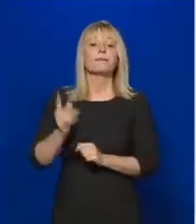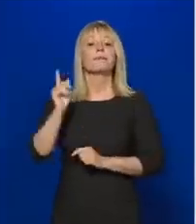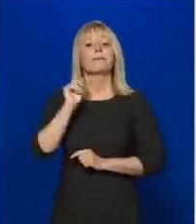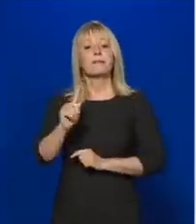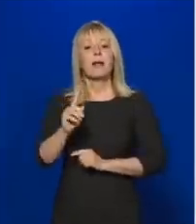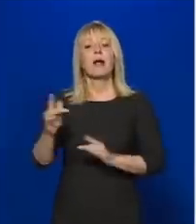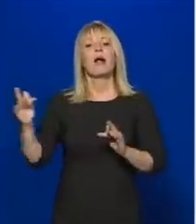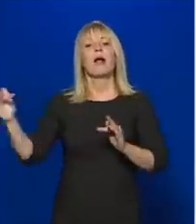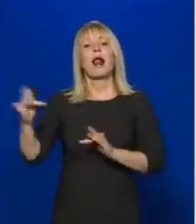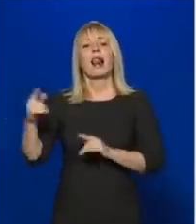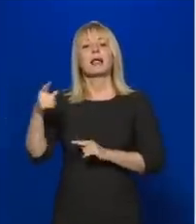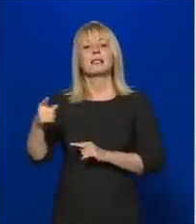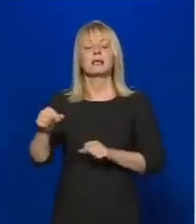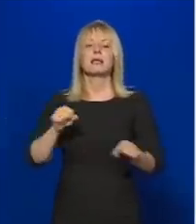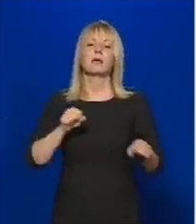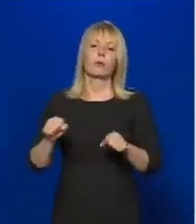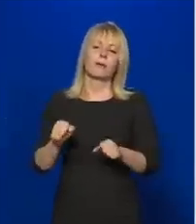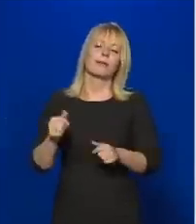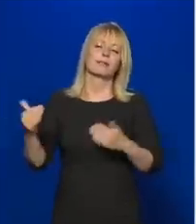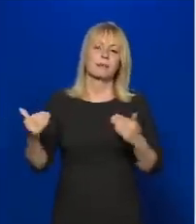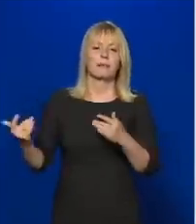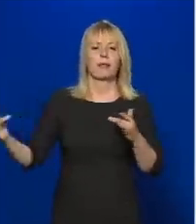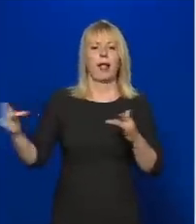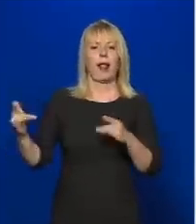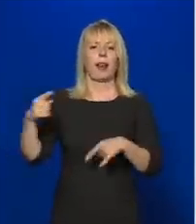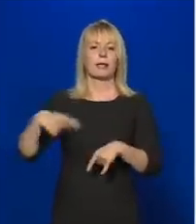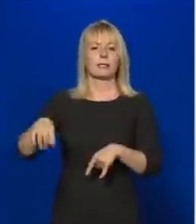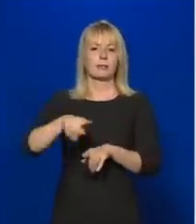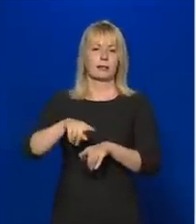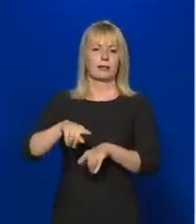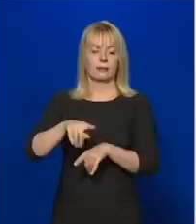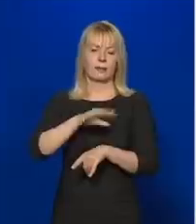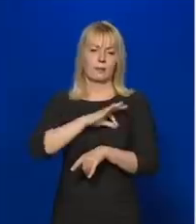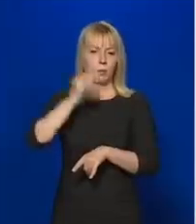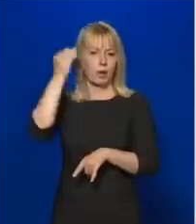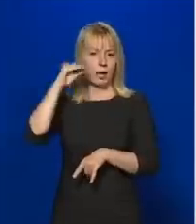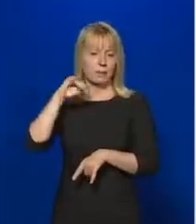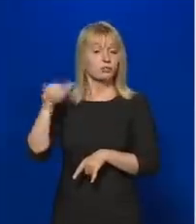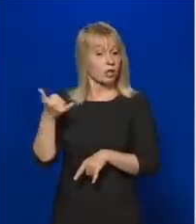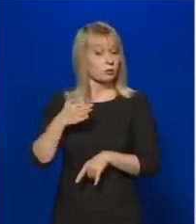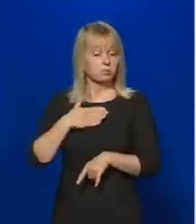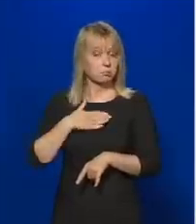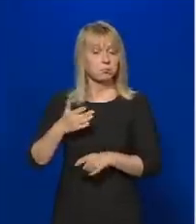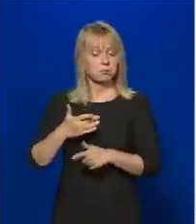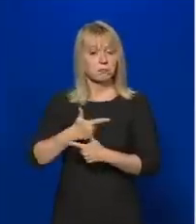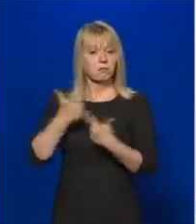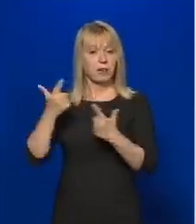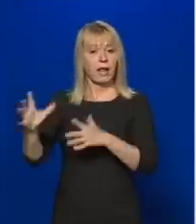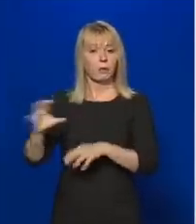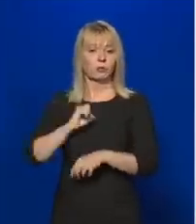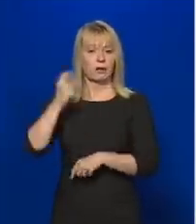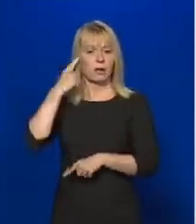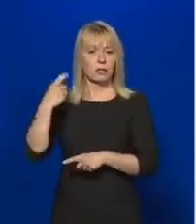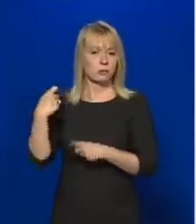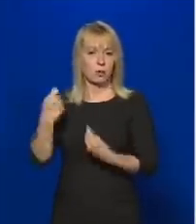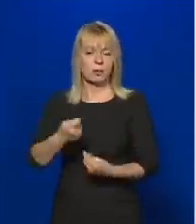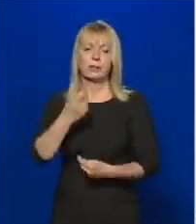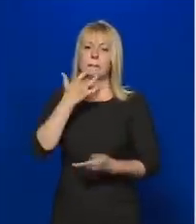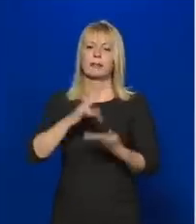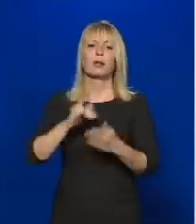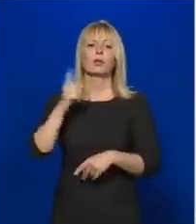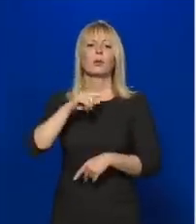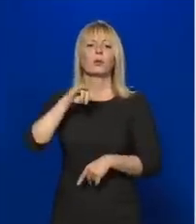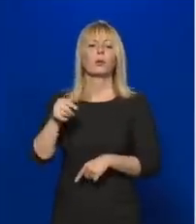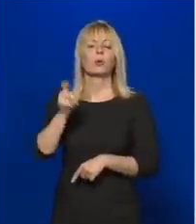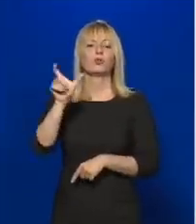ellenzéki, vagy a kormányhoz képest ellenzéki polgármesterek közül is volt, aki világos választ tudott adni, például Tóth József,